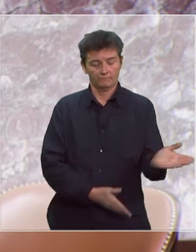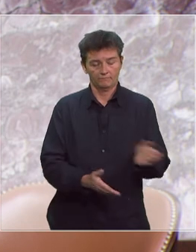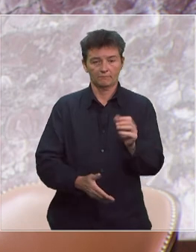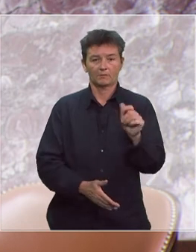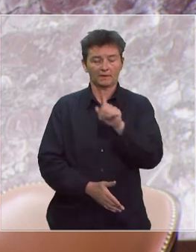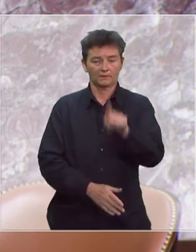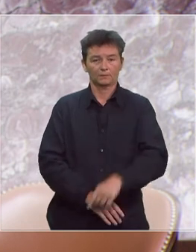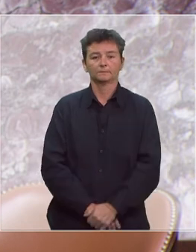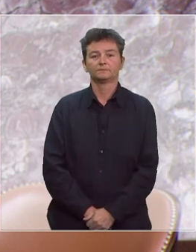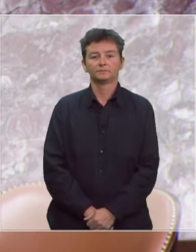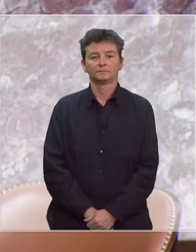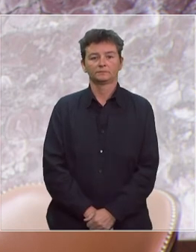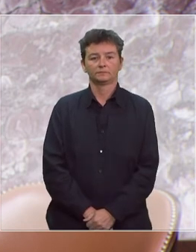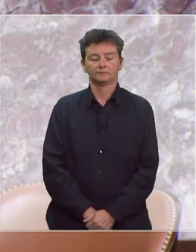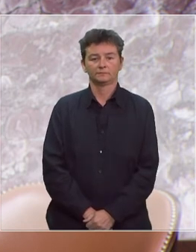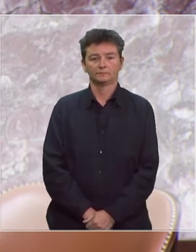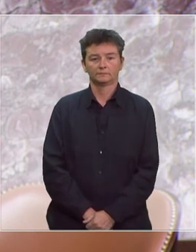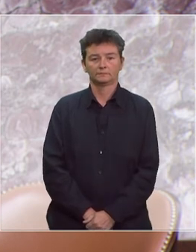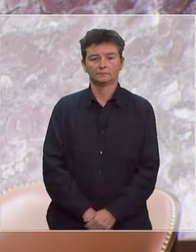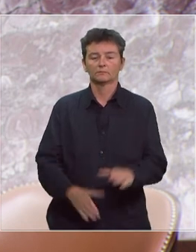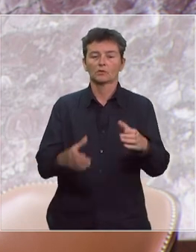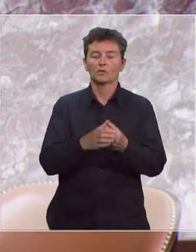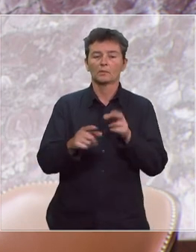Vialla pour le groupe Les Républicains.